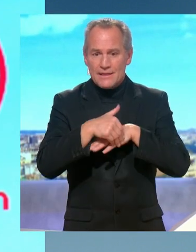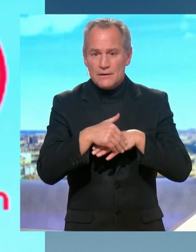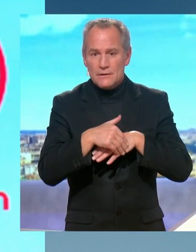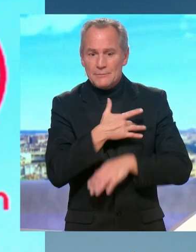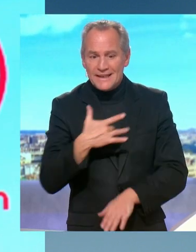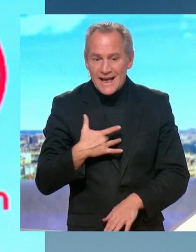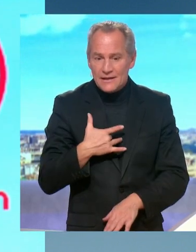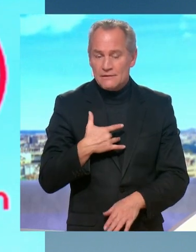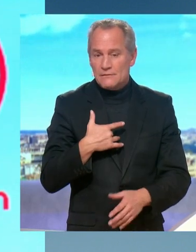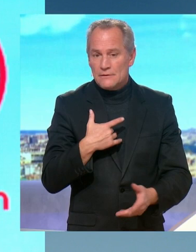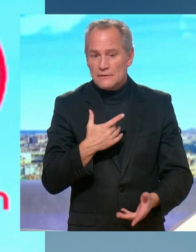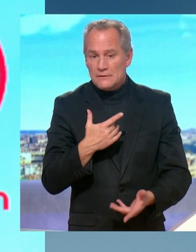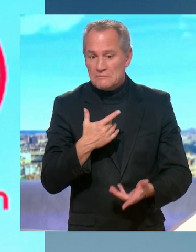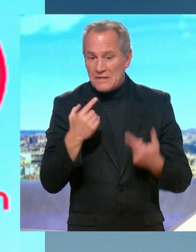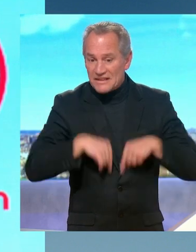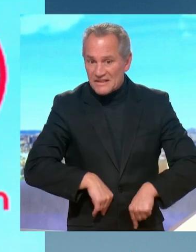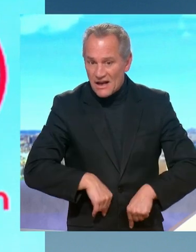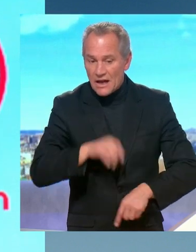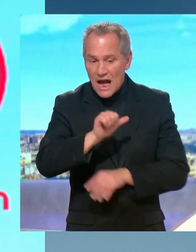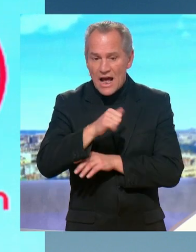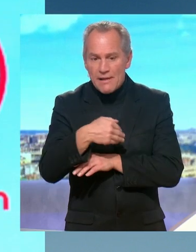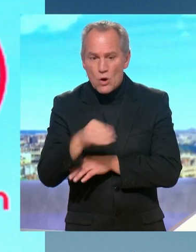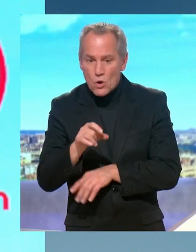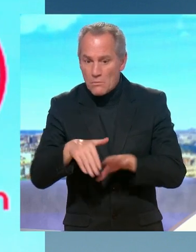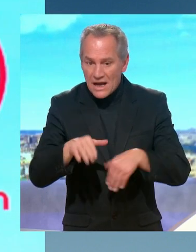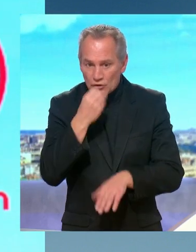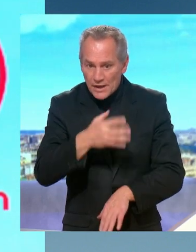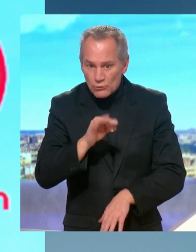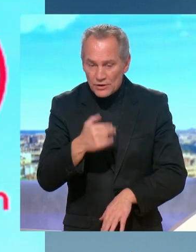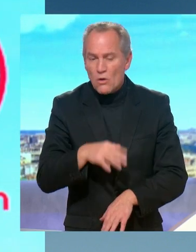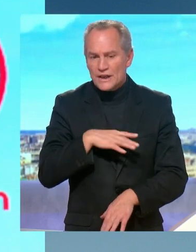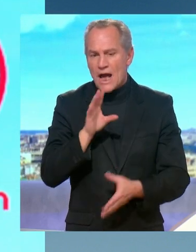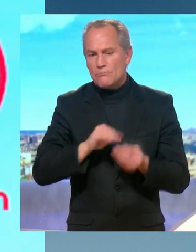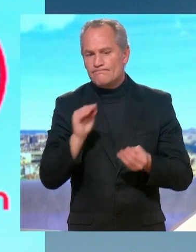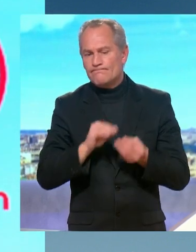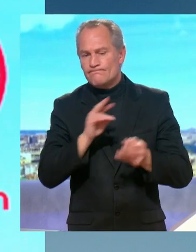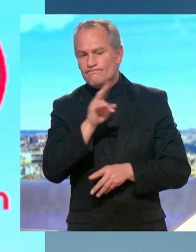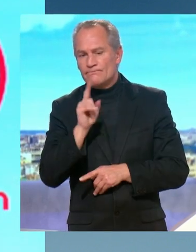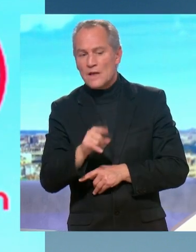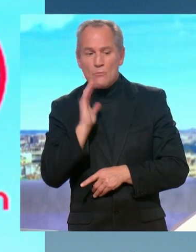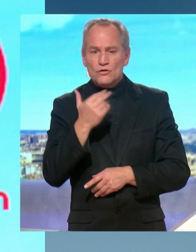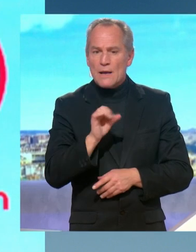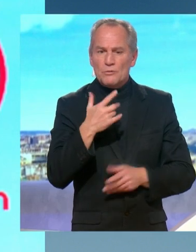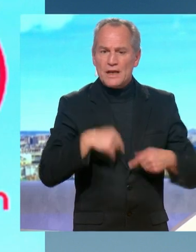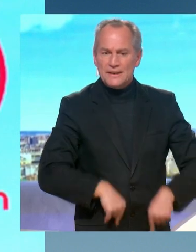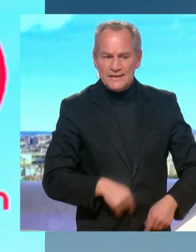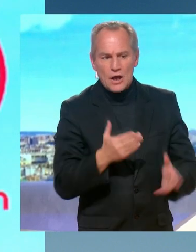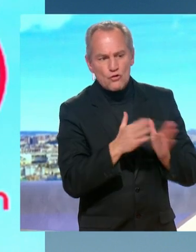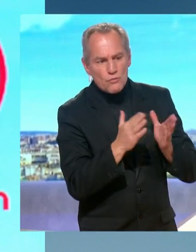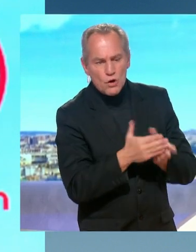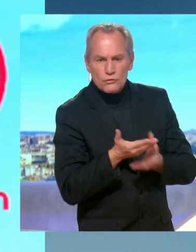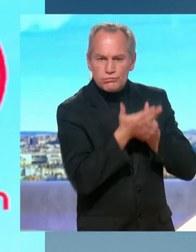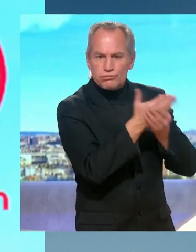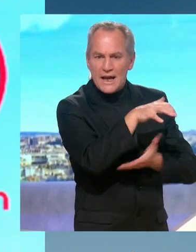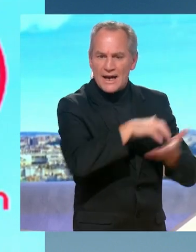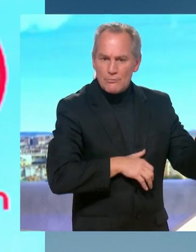'hui fonctionne bien ? Il y a des questions qui se posent. C'est pour ça que la Première Ministre a demandé un rapport à M. Stéphanini, qui vient de la droite, à M. Évin, qui vient de